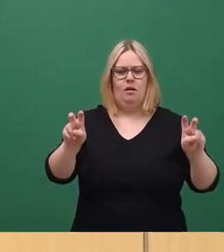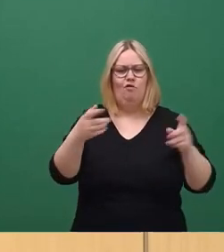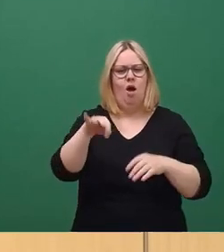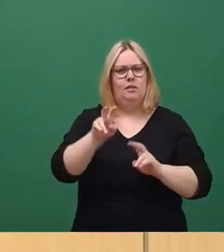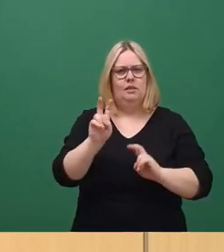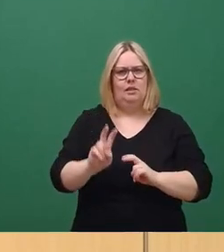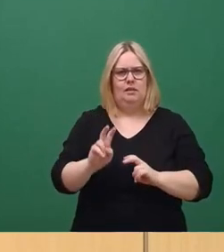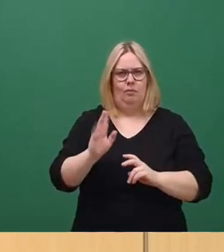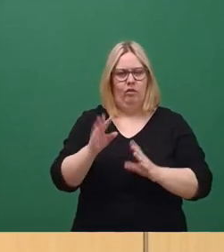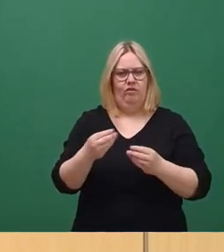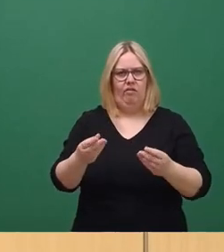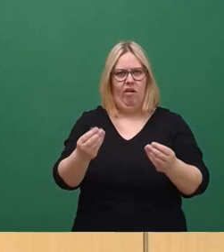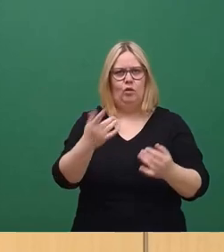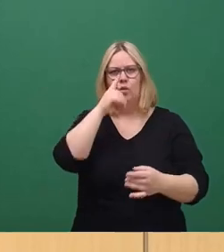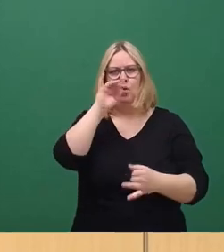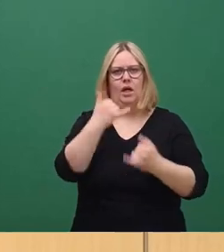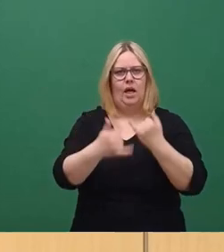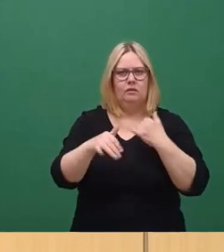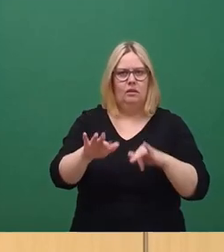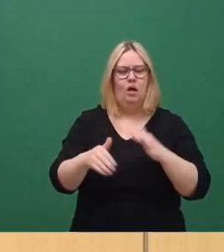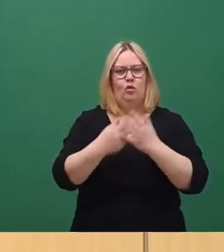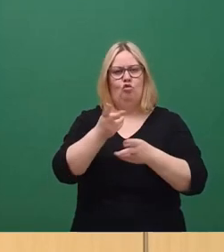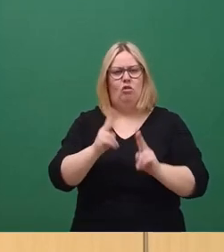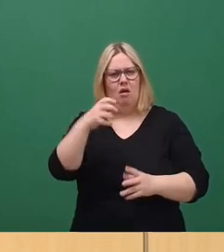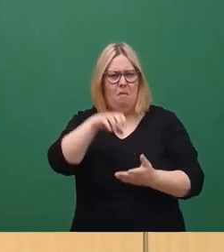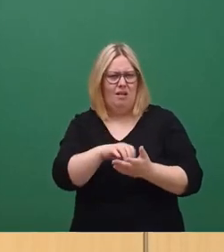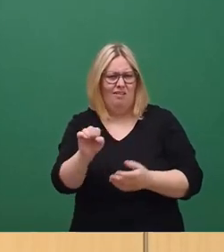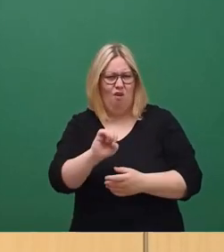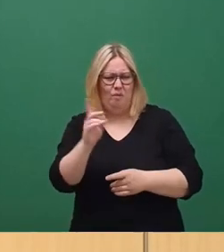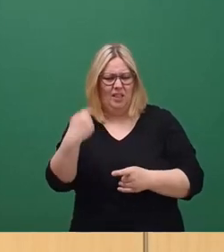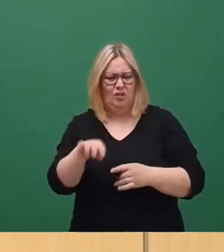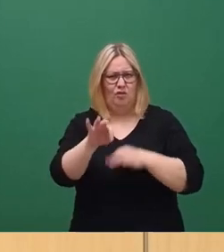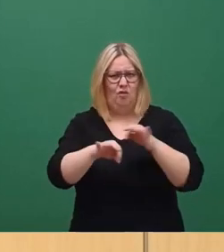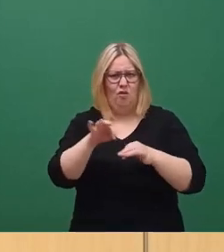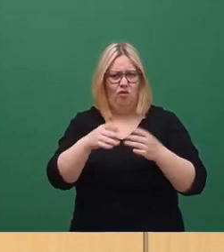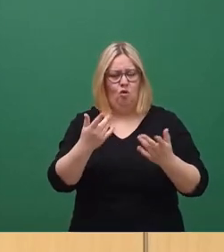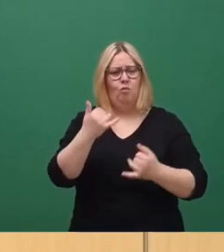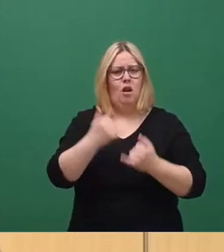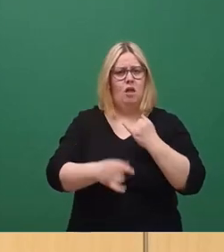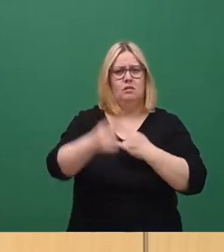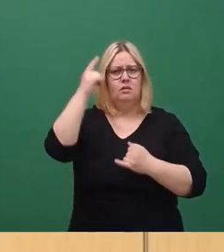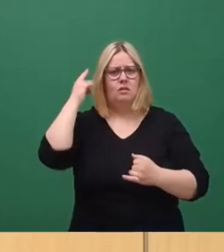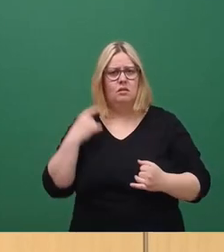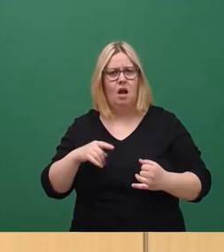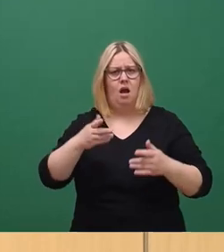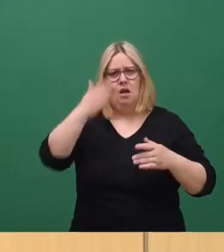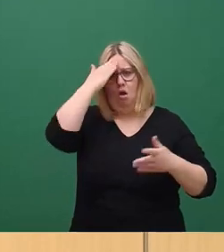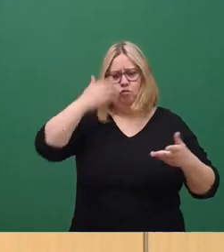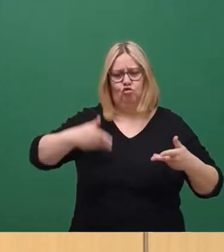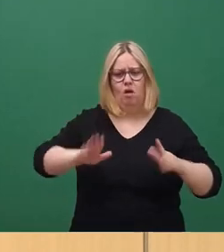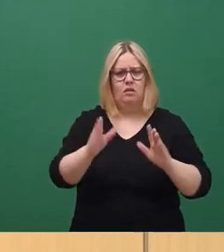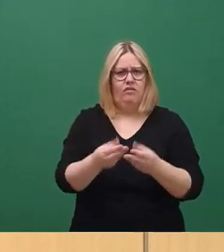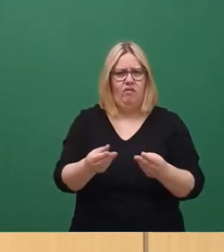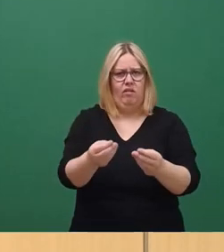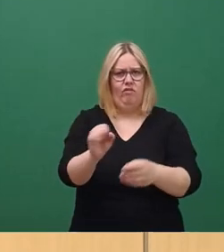da gibt es ja im Moment nur noch Reste vorne am Neustädter Markt. Warum hat man sich nicht darum gekümmert, als sie in den letzten Jahren entlang der Hauptstraße verschwunden ist?